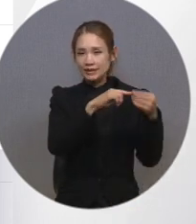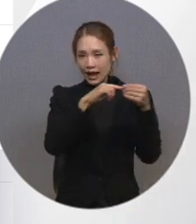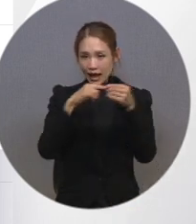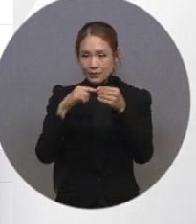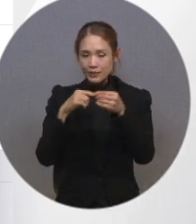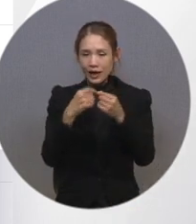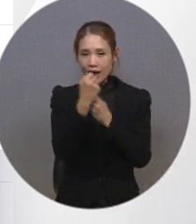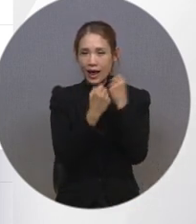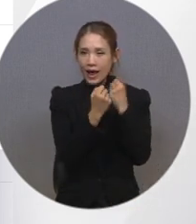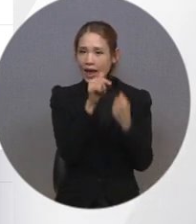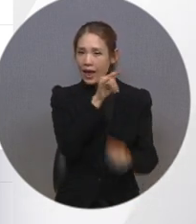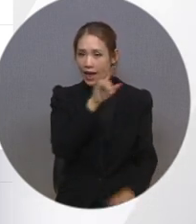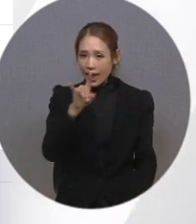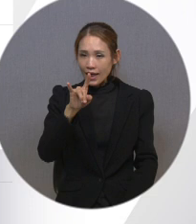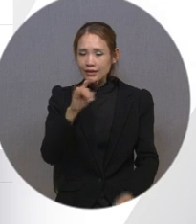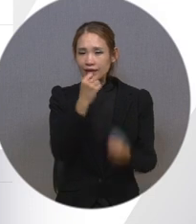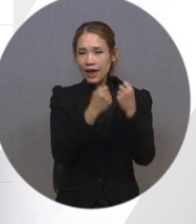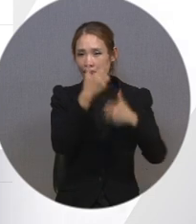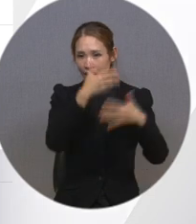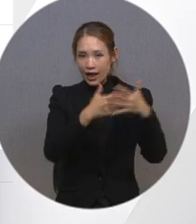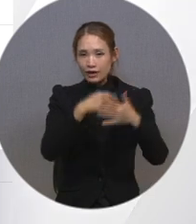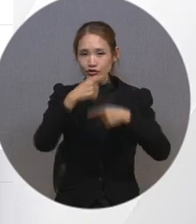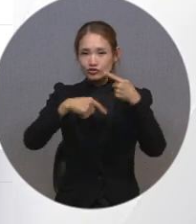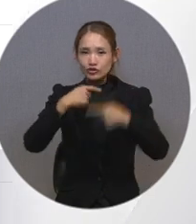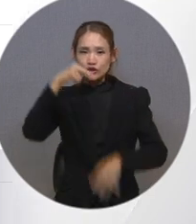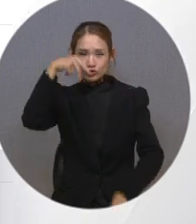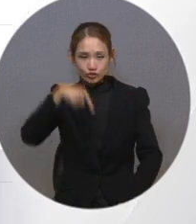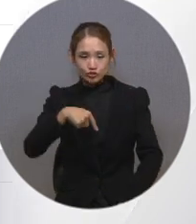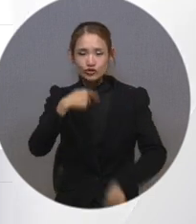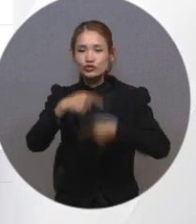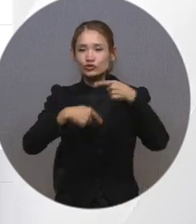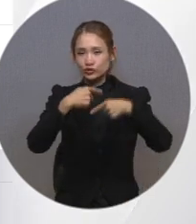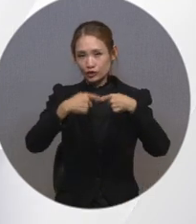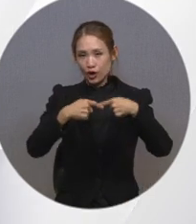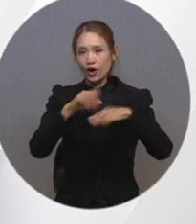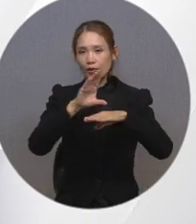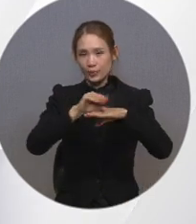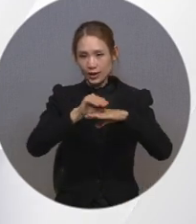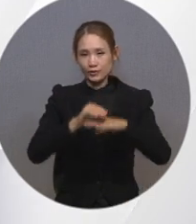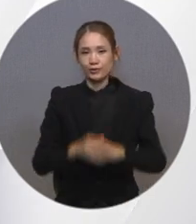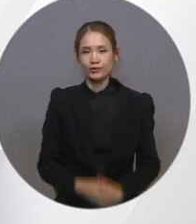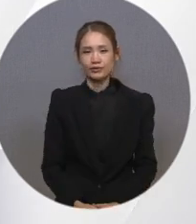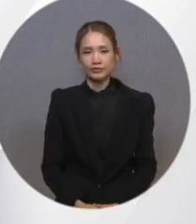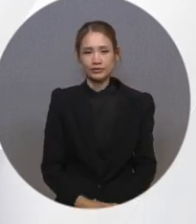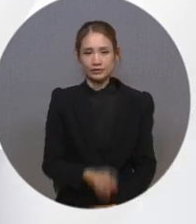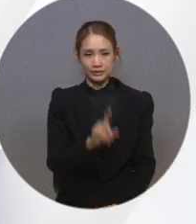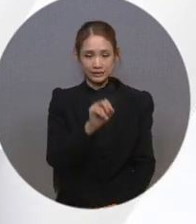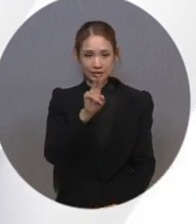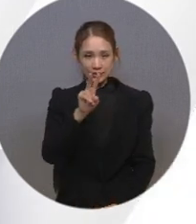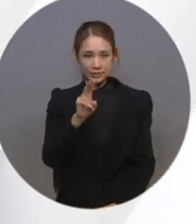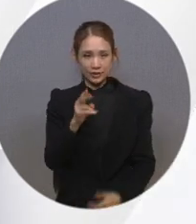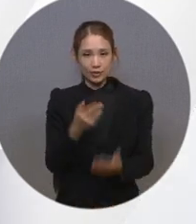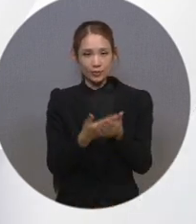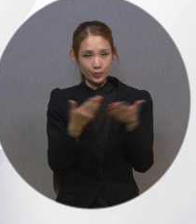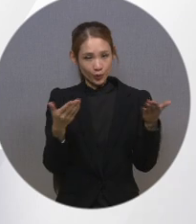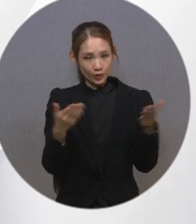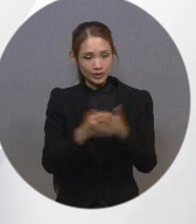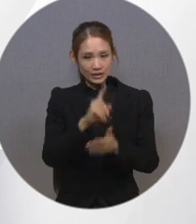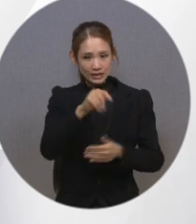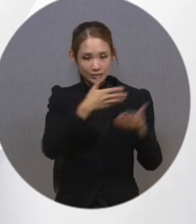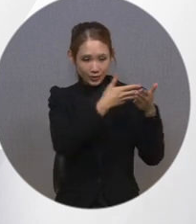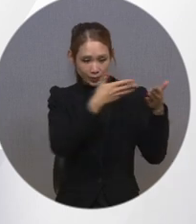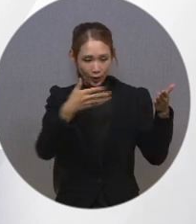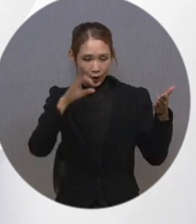해설 방송, 수어 또는 수는 수어 방송을 의미합니다. 다음으로 TV에서 제공되는 TV 편성표를